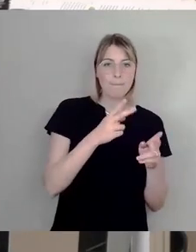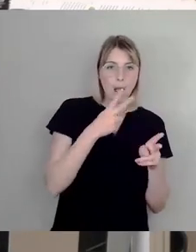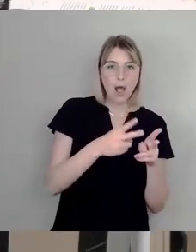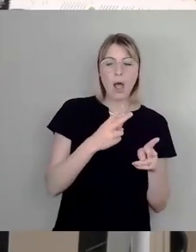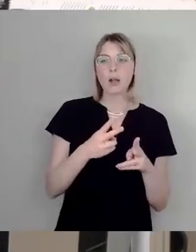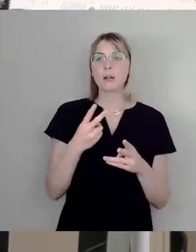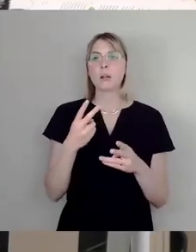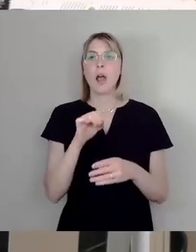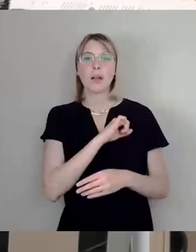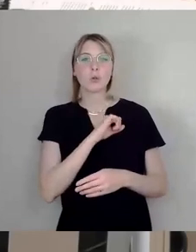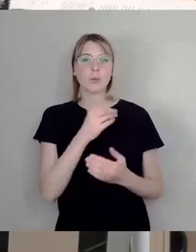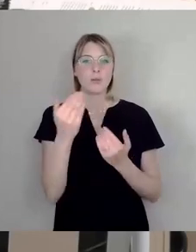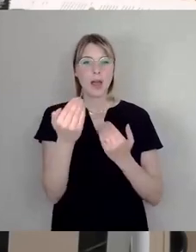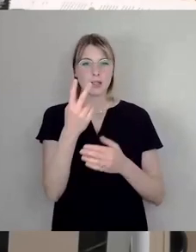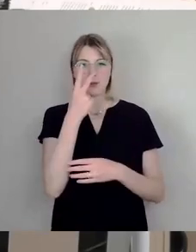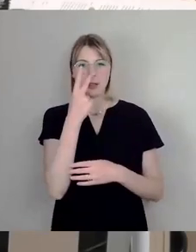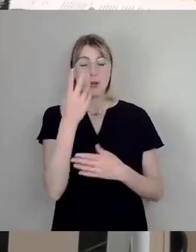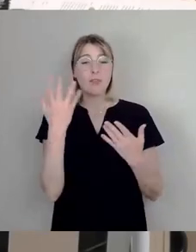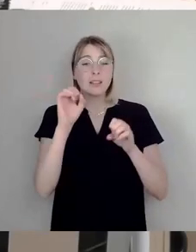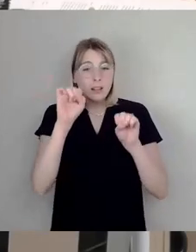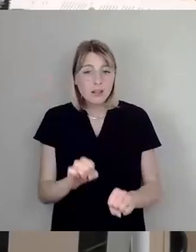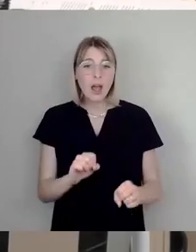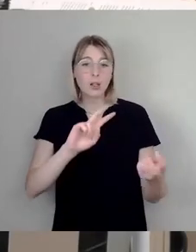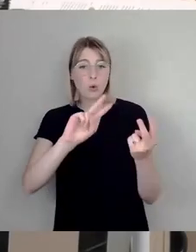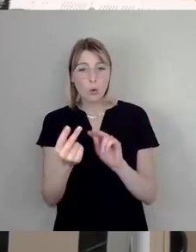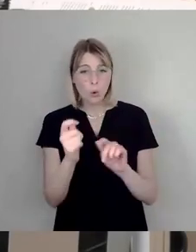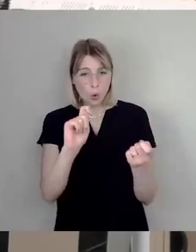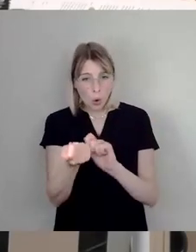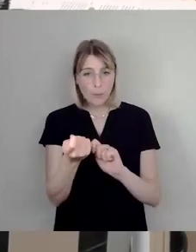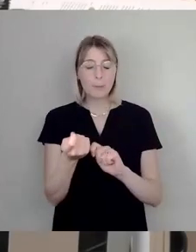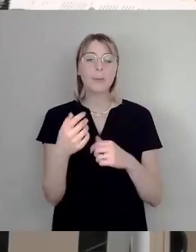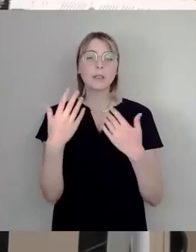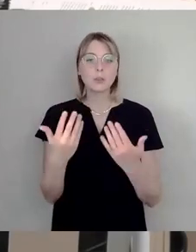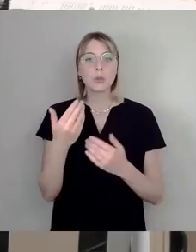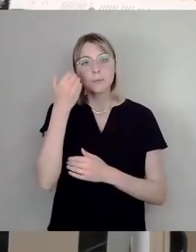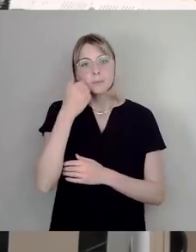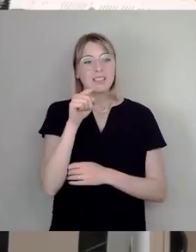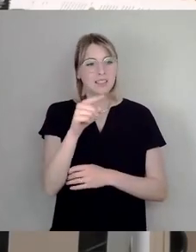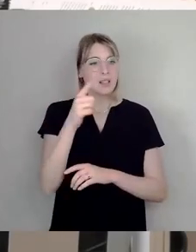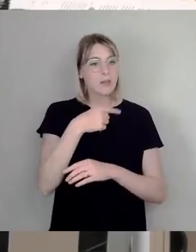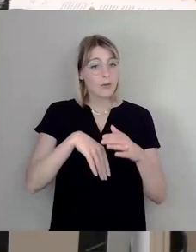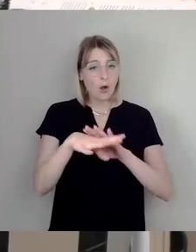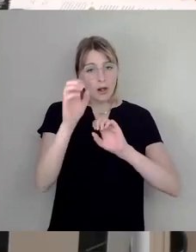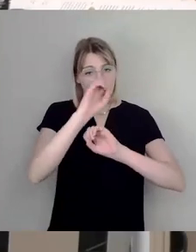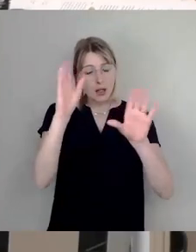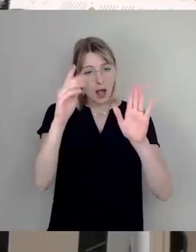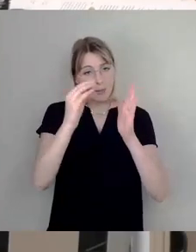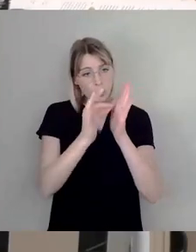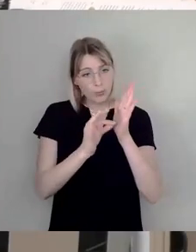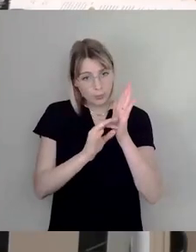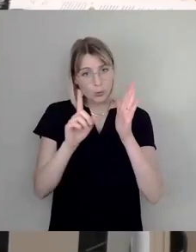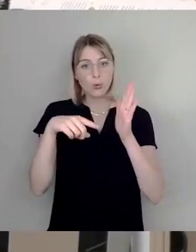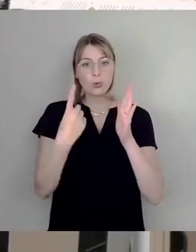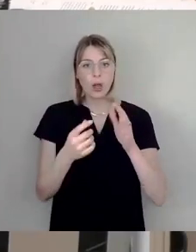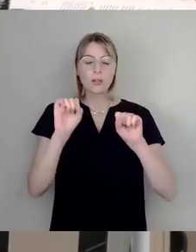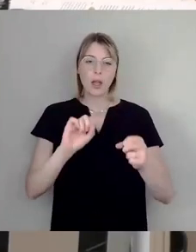eigentlich machen? Wenn wir das alles geklärt haben, was hier noch ungeklärt ist, und dann machen wir etwas und dann wird es auch was. Aber so wie es jetzt